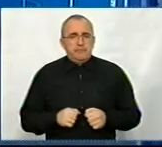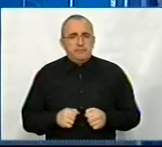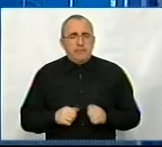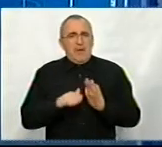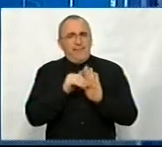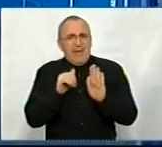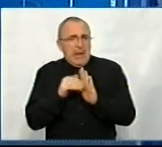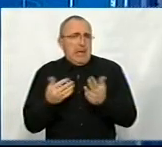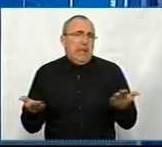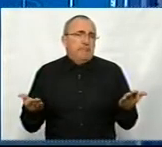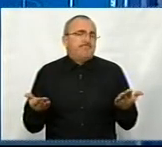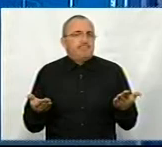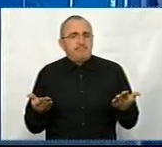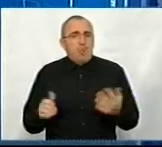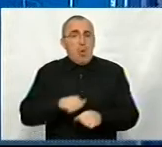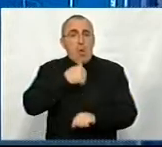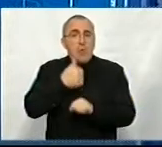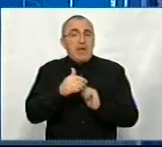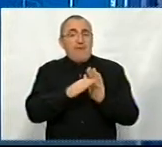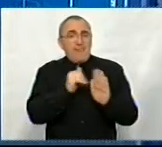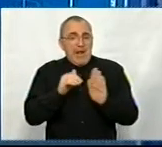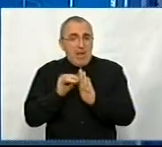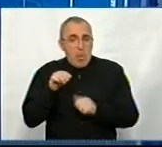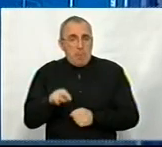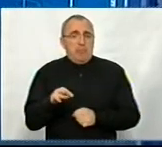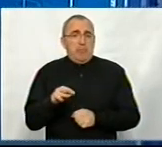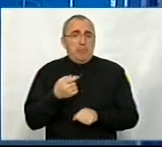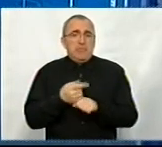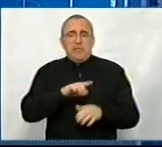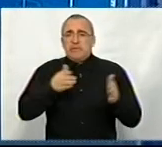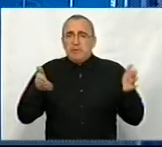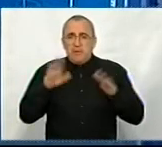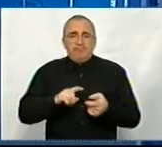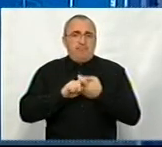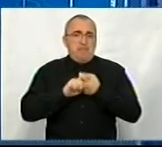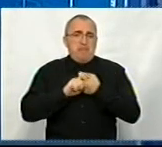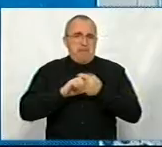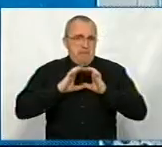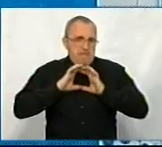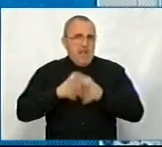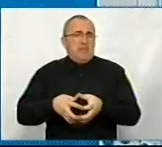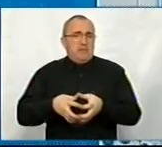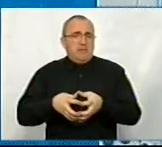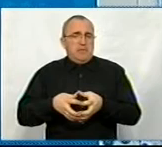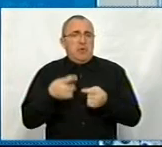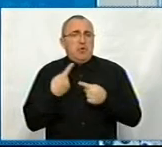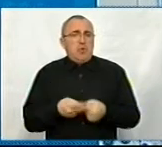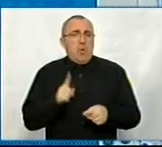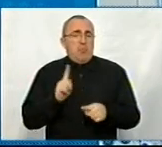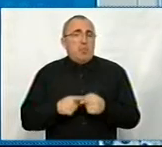Виклики? Ну, основним викликом, знову ж, я думаю, буде залишатися пандемія. Тому